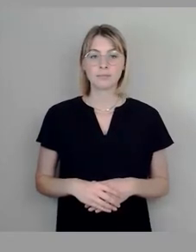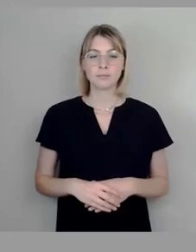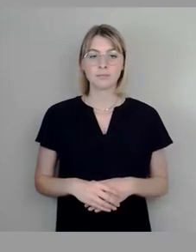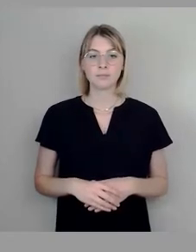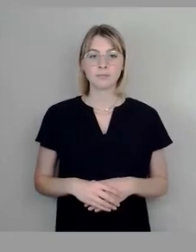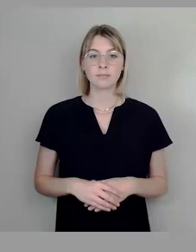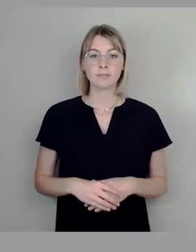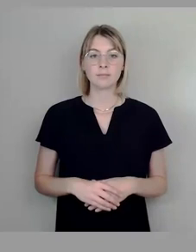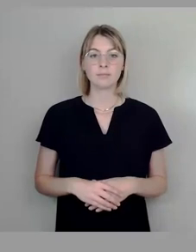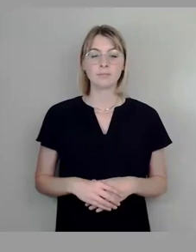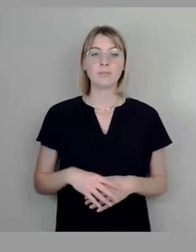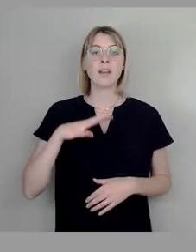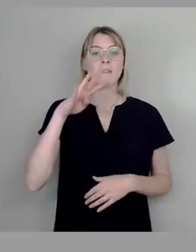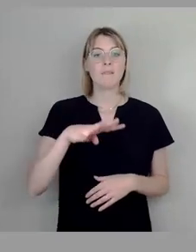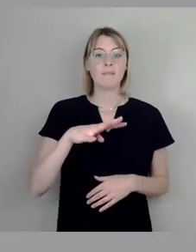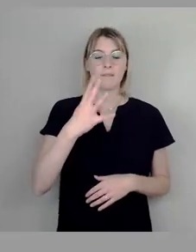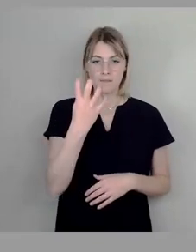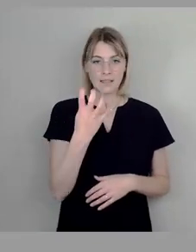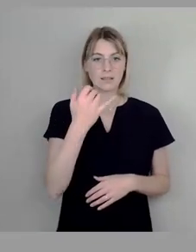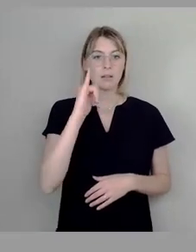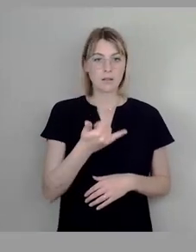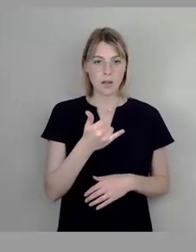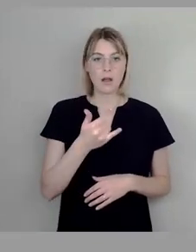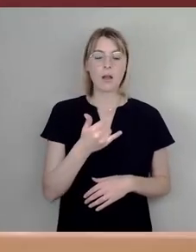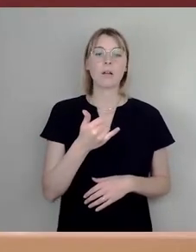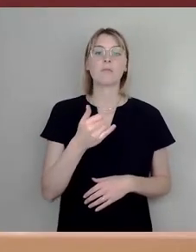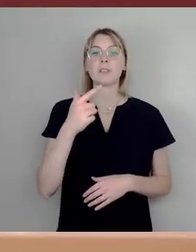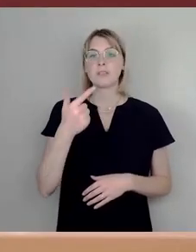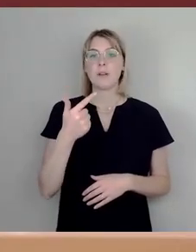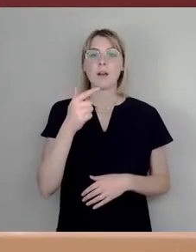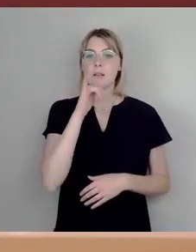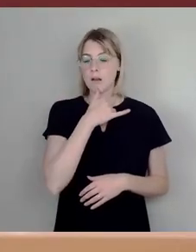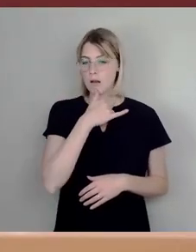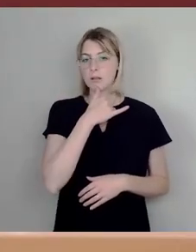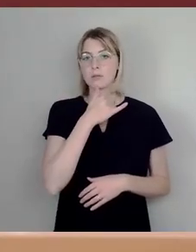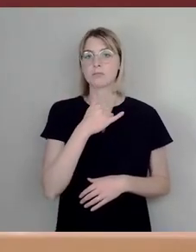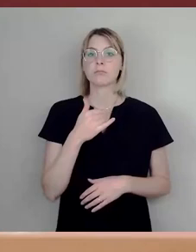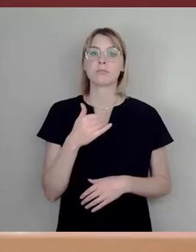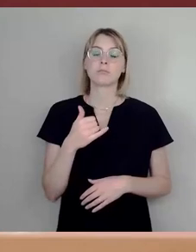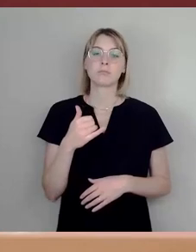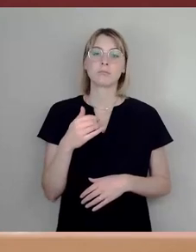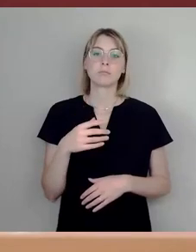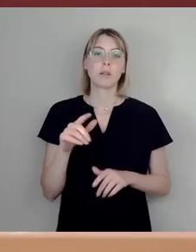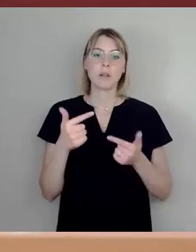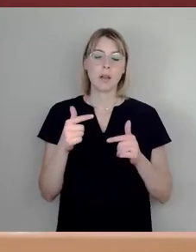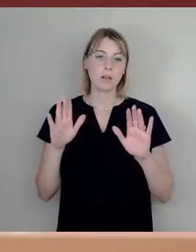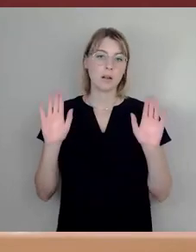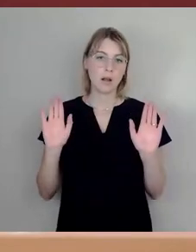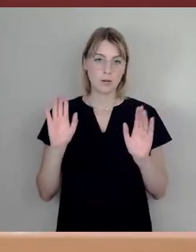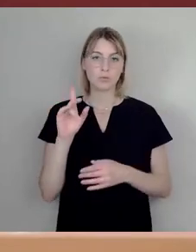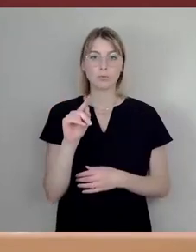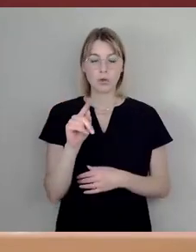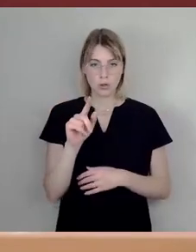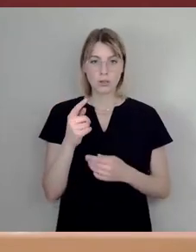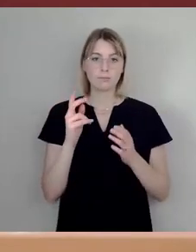Das ist mit 40 Ja-Stimmen, zwei Nein-Stimmen, sechs Enthaltungen. Also, der Klassensprecher ist dann